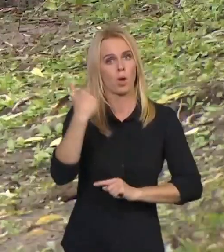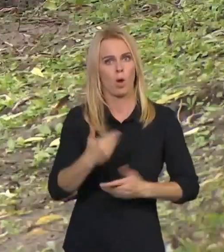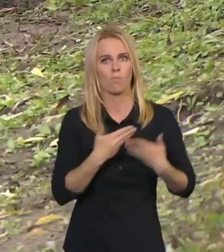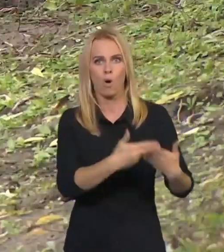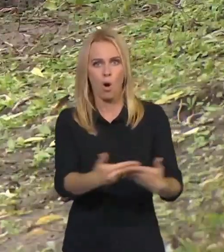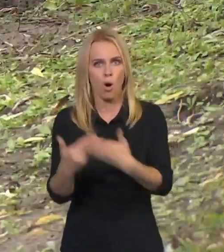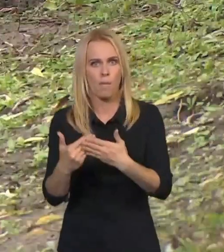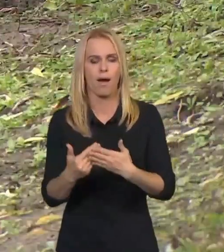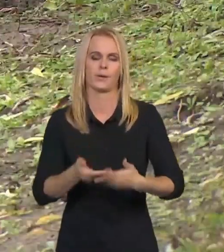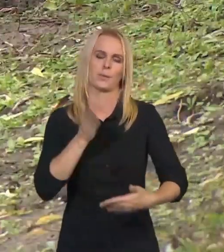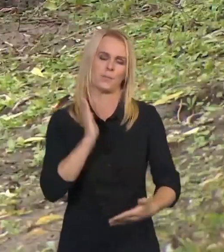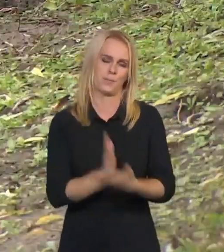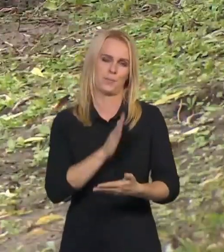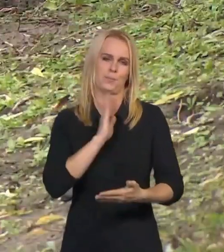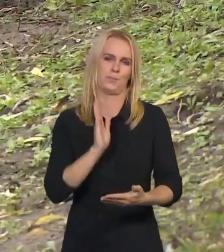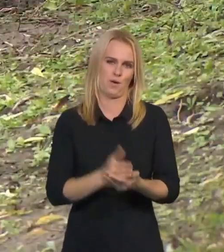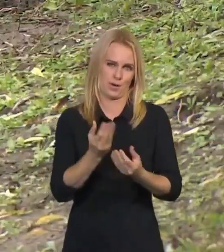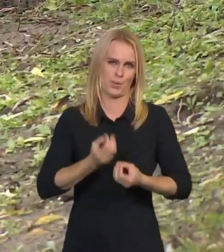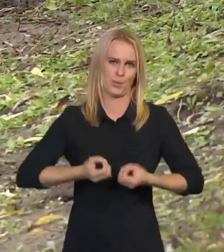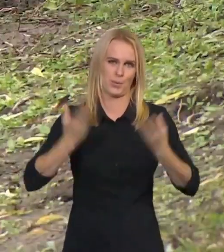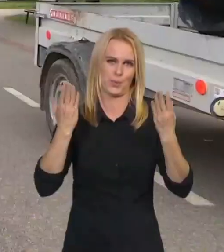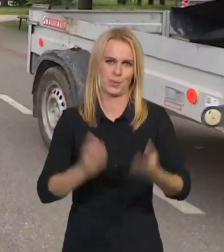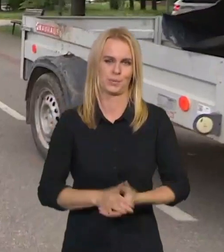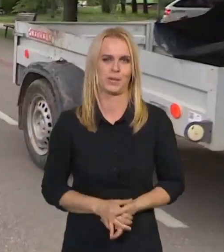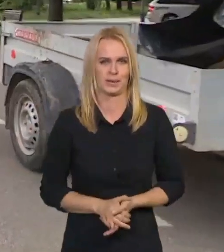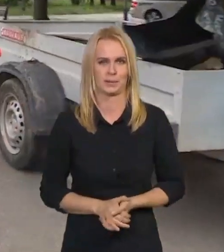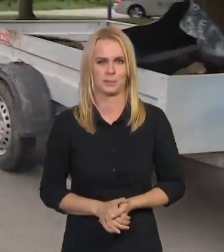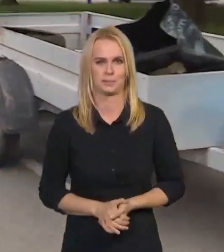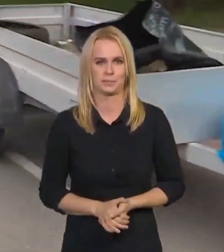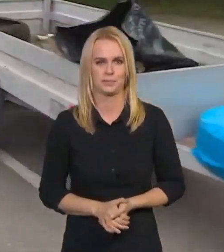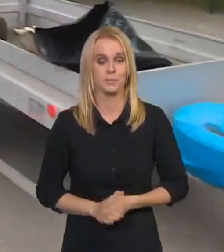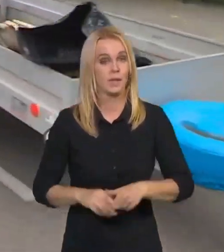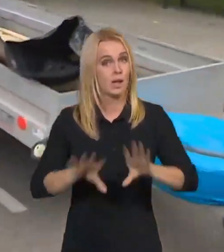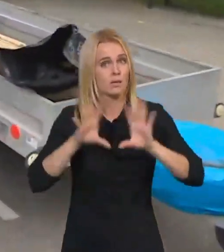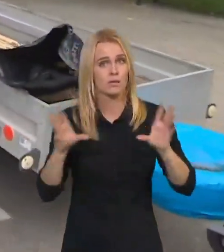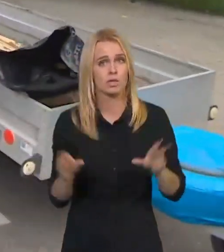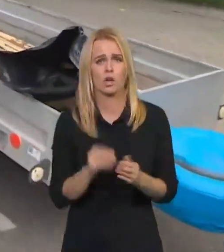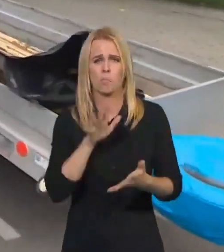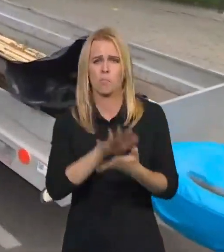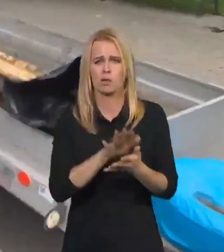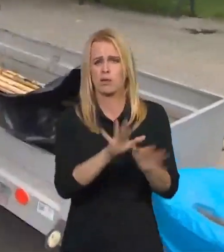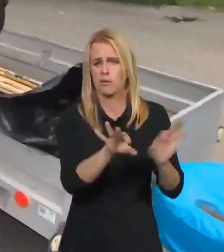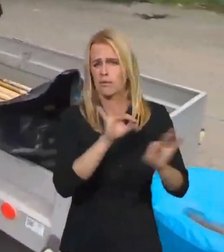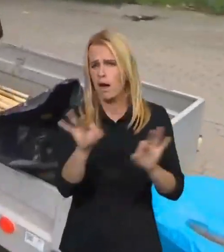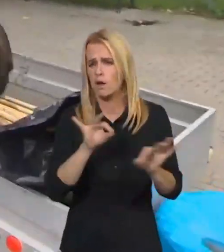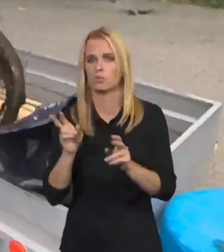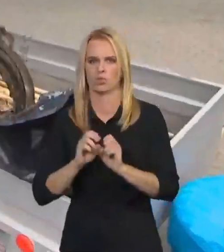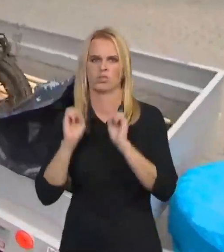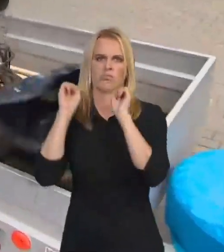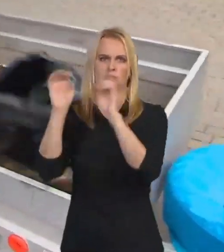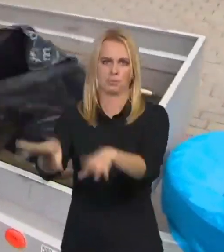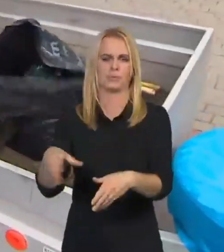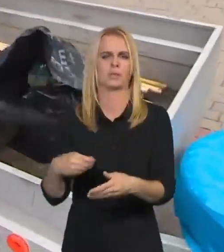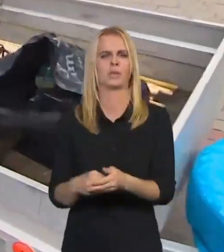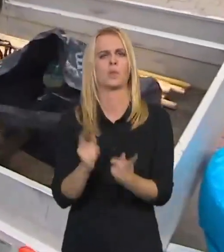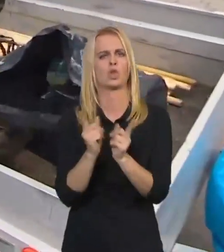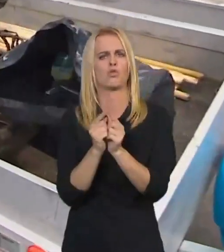hotovo. Jo, jo, jo, ještě. Všechen odpad potom organizátoři odváží do sběrného dvora.